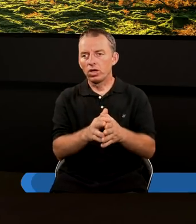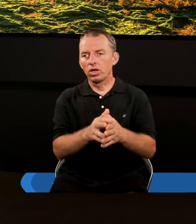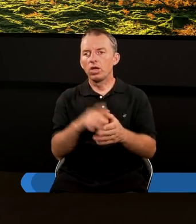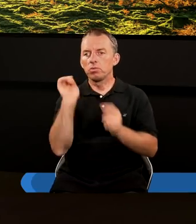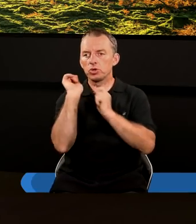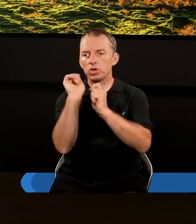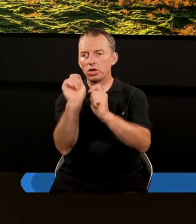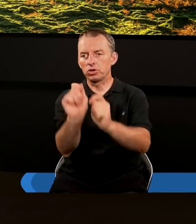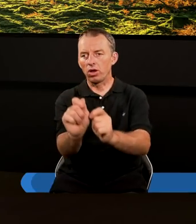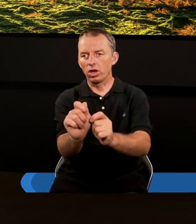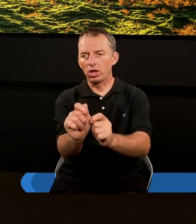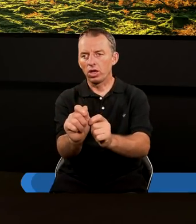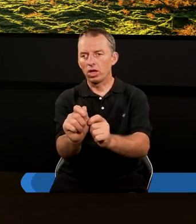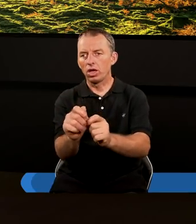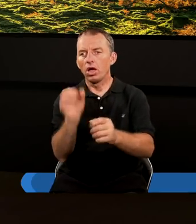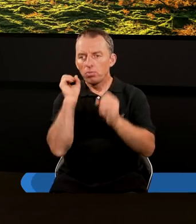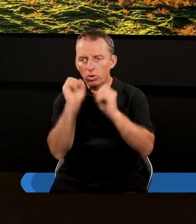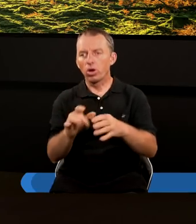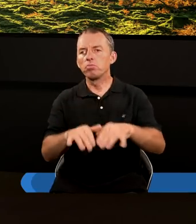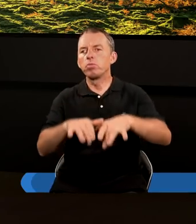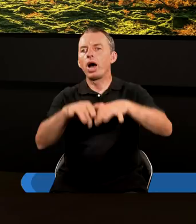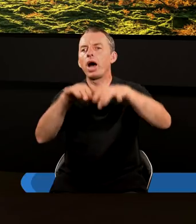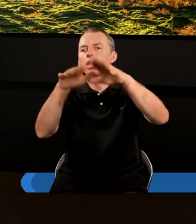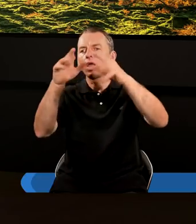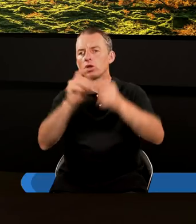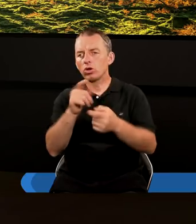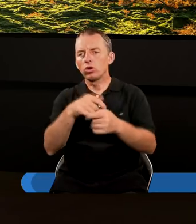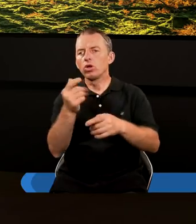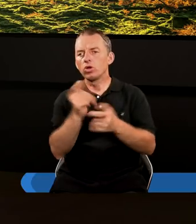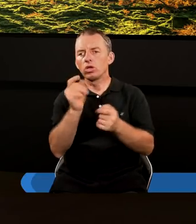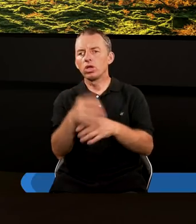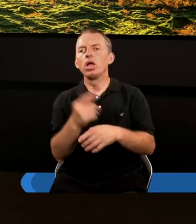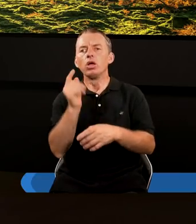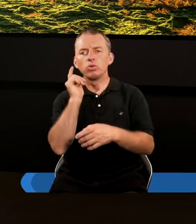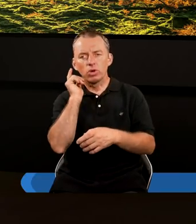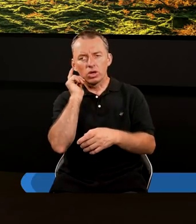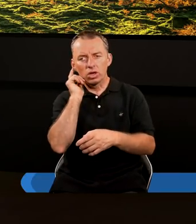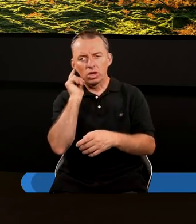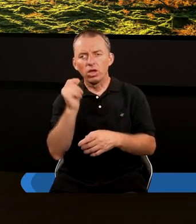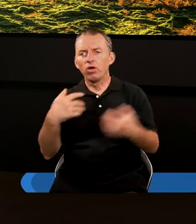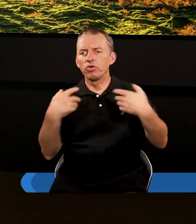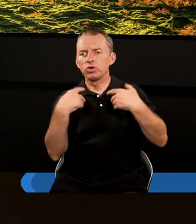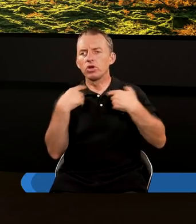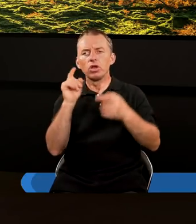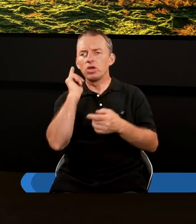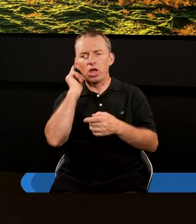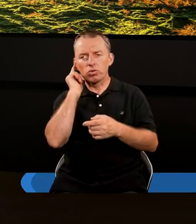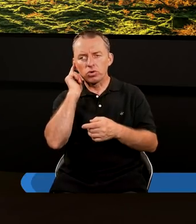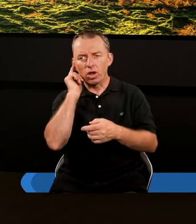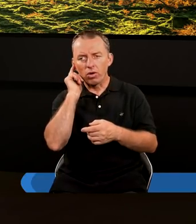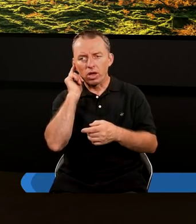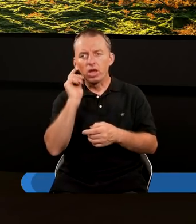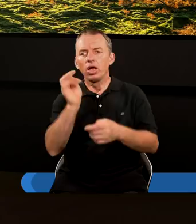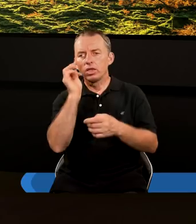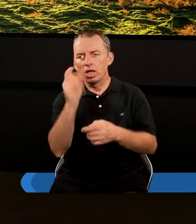przyjeżdżałem, nie wiem, spuszczano parę z kotła czy coś takiego. Słuchajcie, ja w życiu nie słyszałem